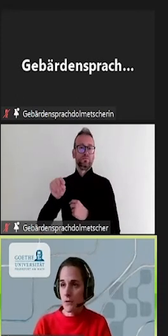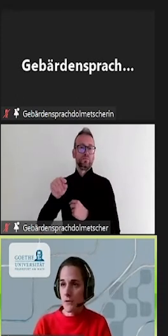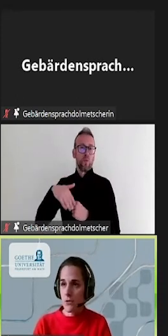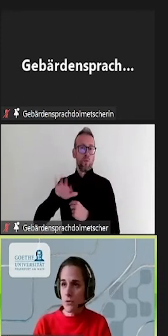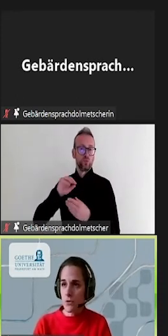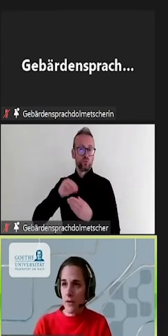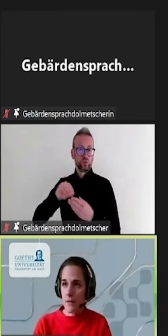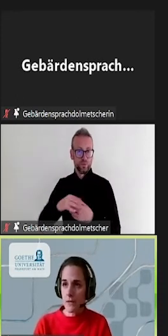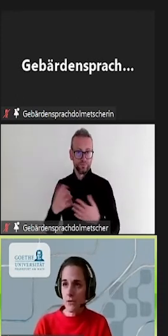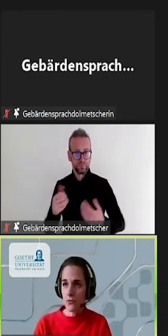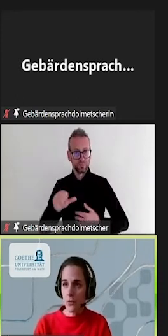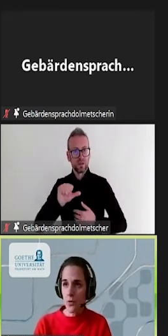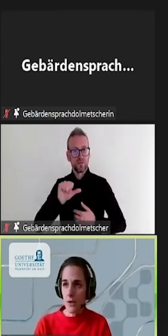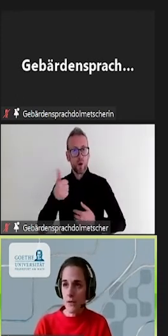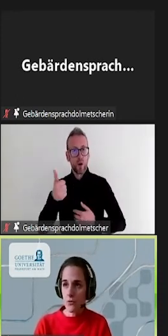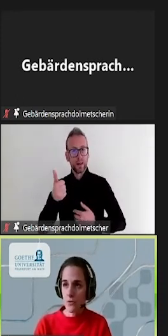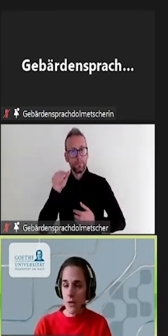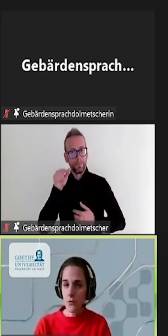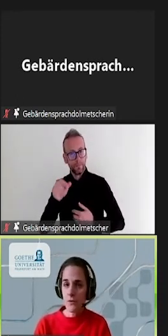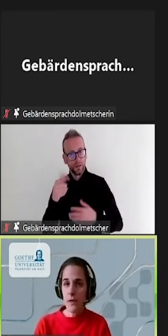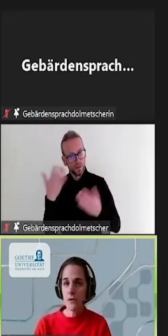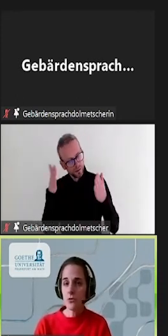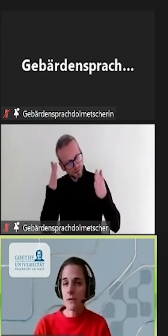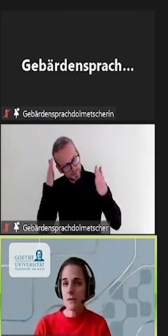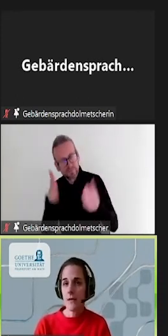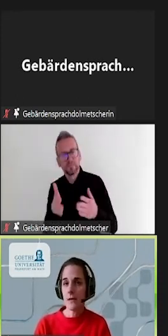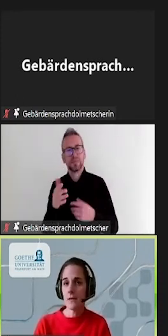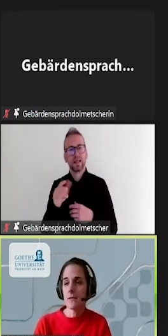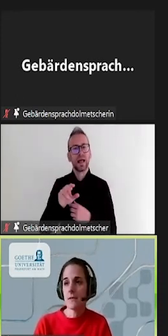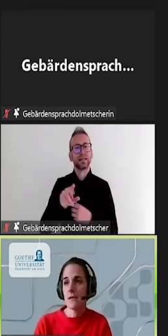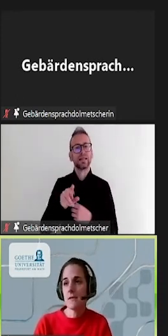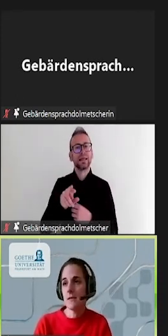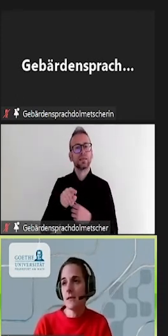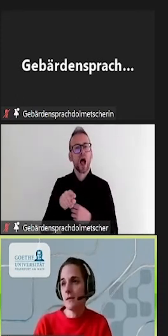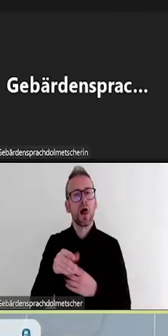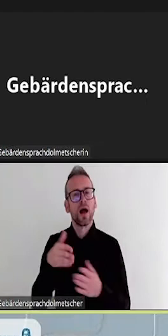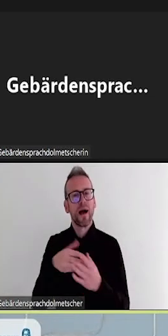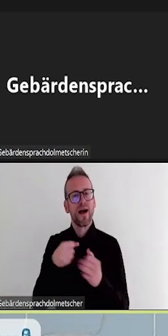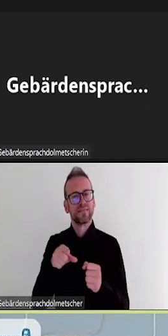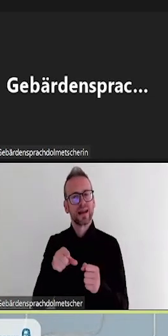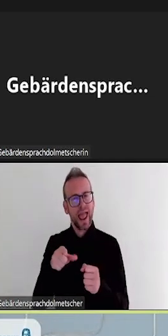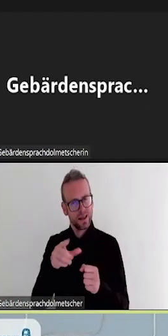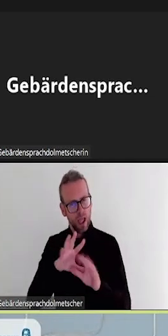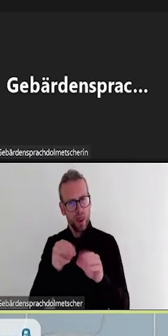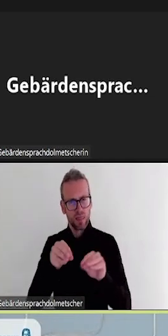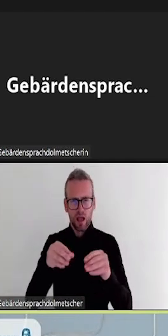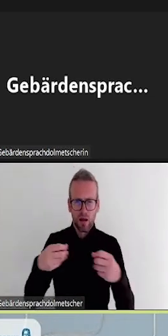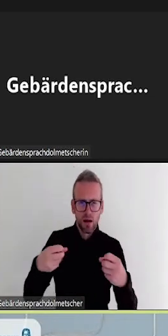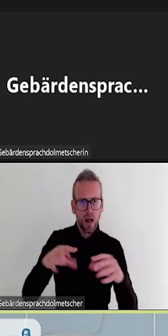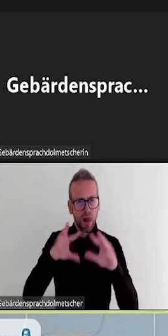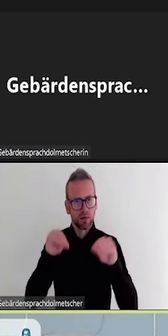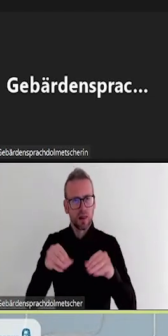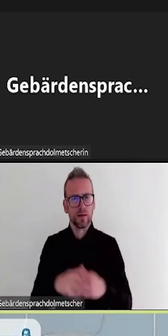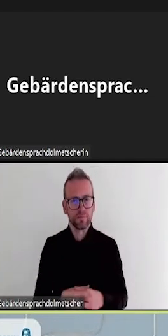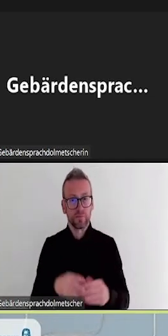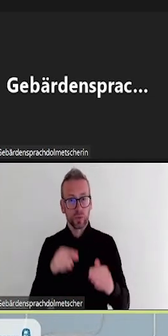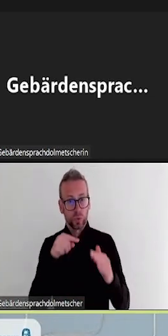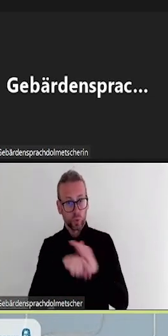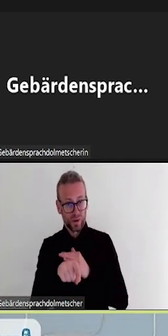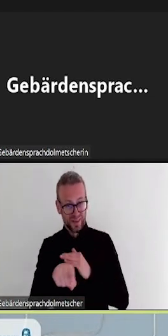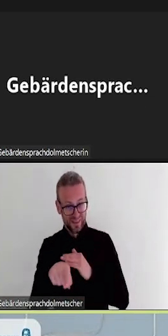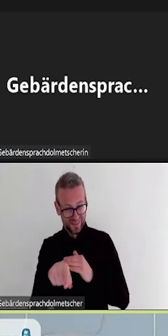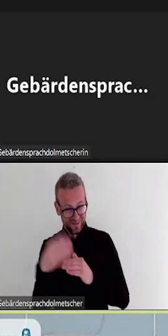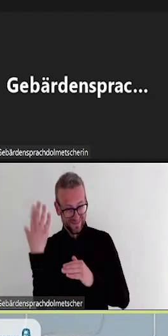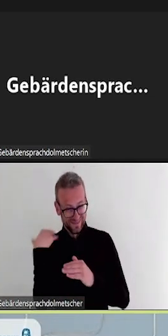Unter Videos fallen nicht nur Vorlesungsaufzeichnungen, sei es, dass sie in Hörsälen aufgenommen wurden oder in einem Studio,